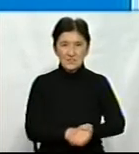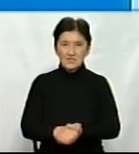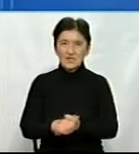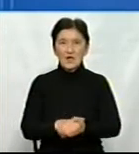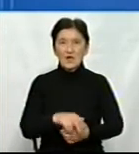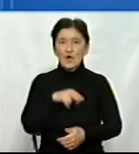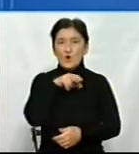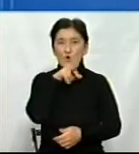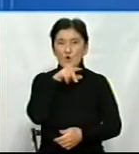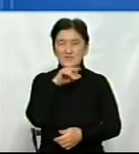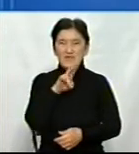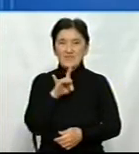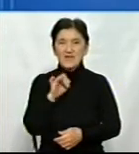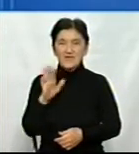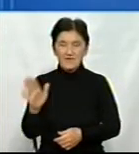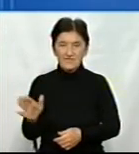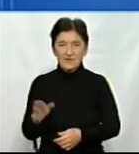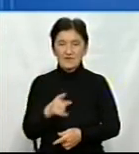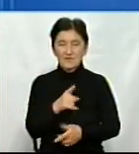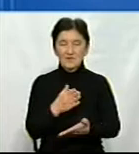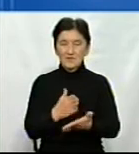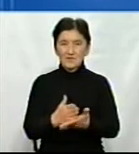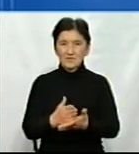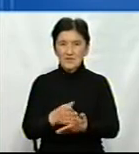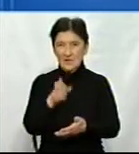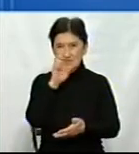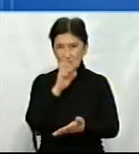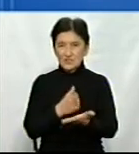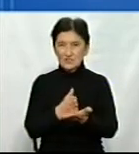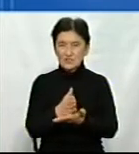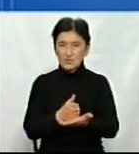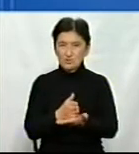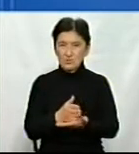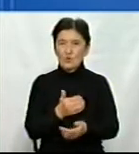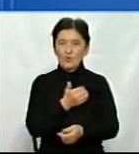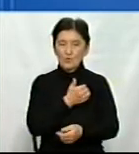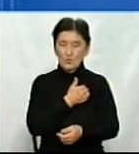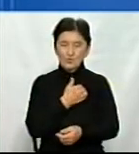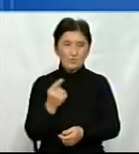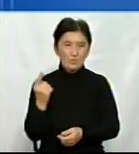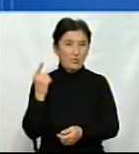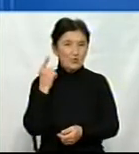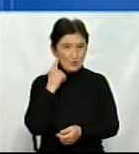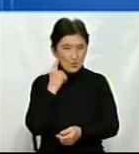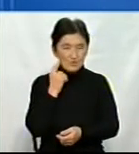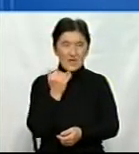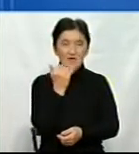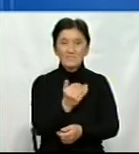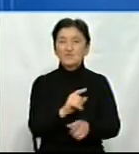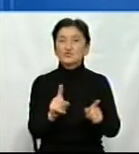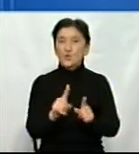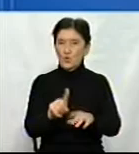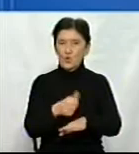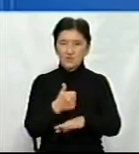України і є членом Громадської ради Держпроспоживслужби. Ми хочемо почути від вас, що головне.